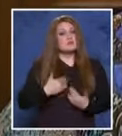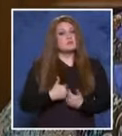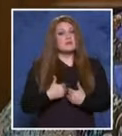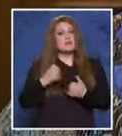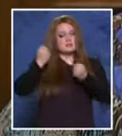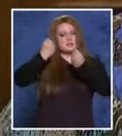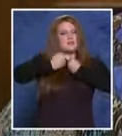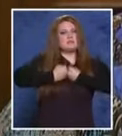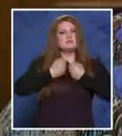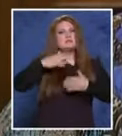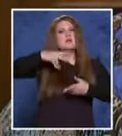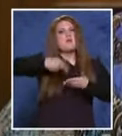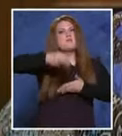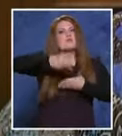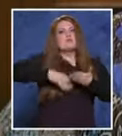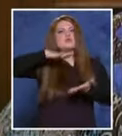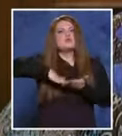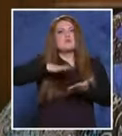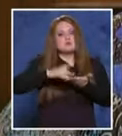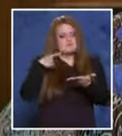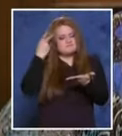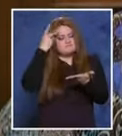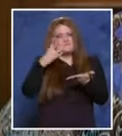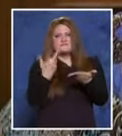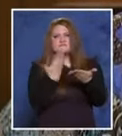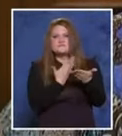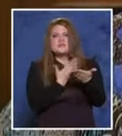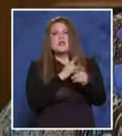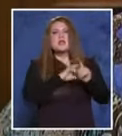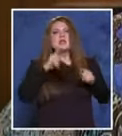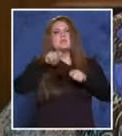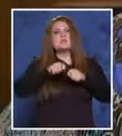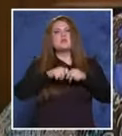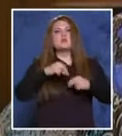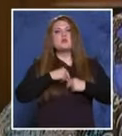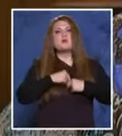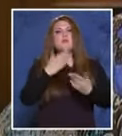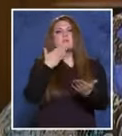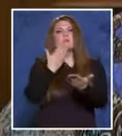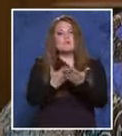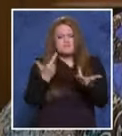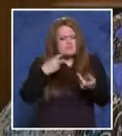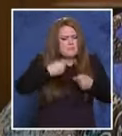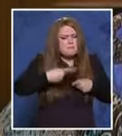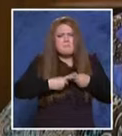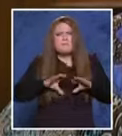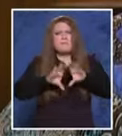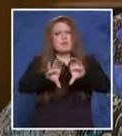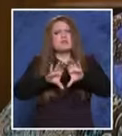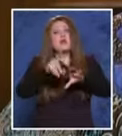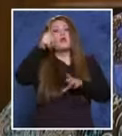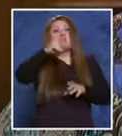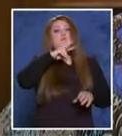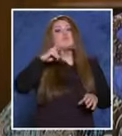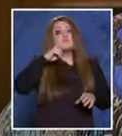натиск да подпишете документи, които не разбирате, или да извършите доброволно предаване на вещи, които полицията твърди,